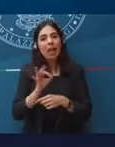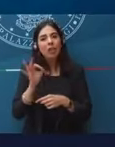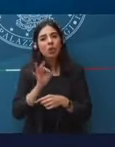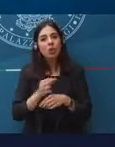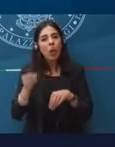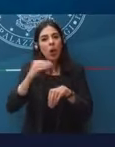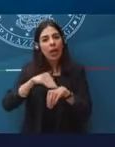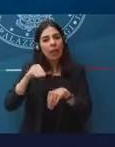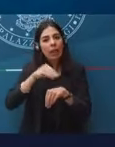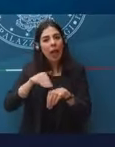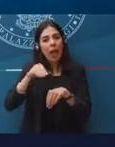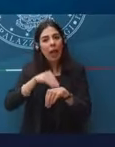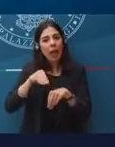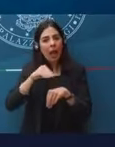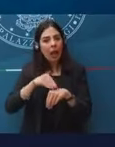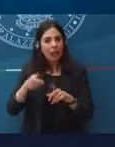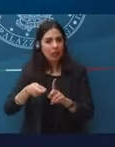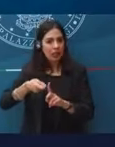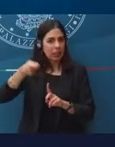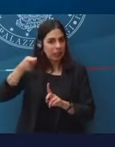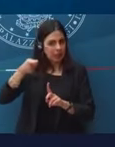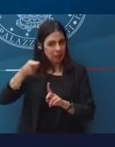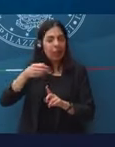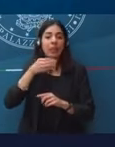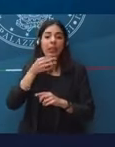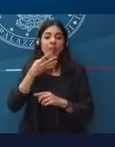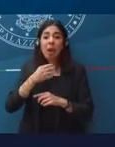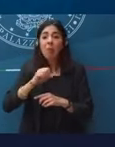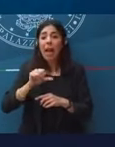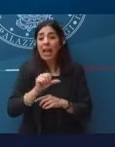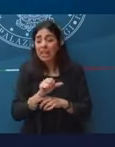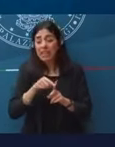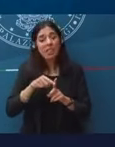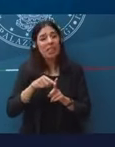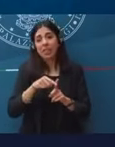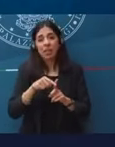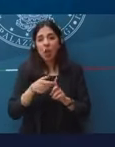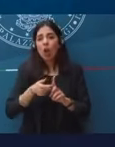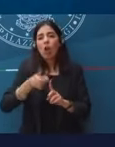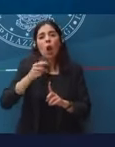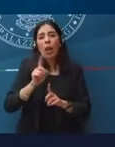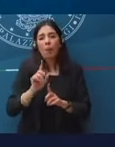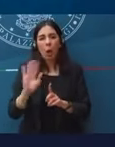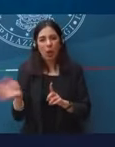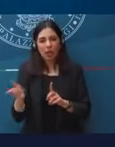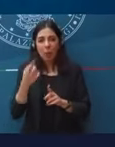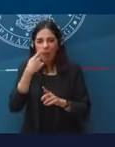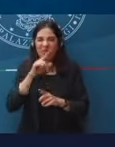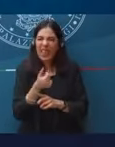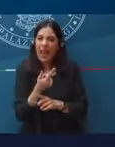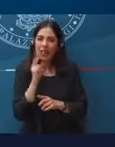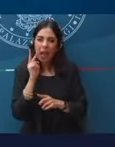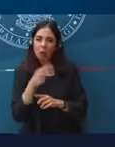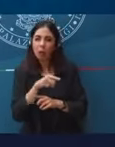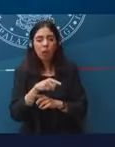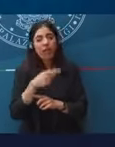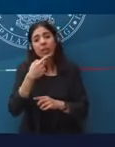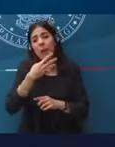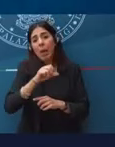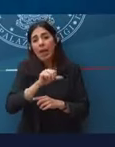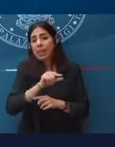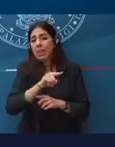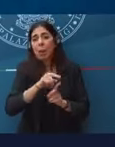prendere il MES non è una priorità. In altre parole la parte finanziaria del MES non è una priorità. Ma c'è un motivo ancora più importante.